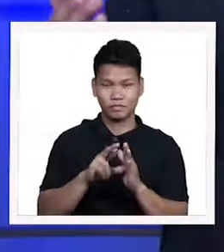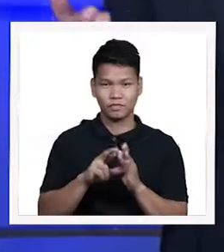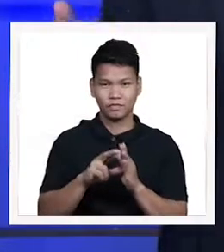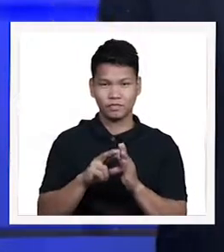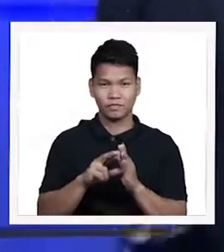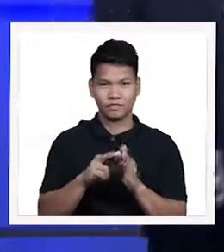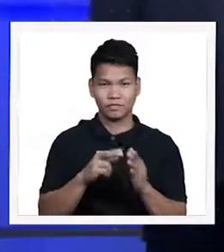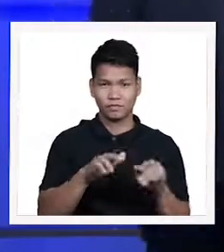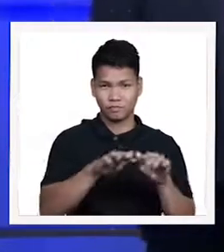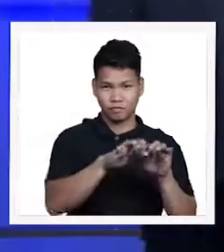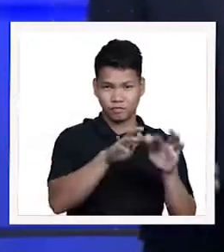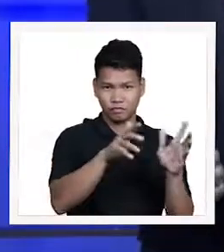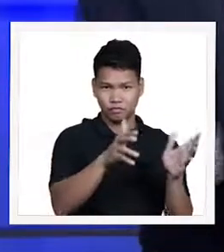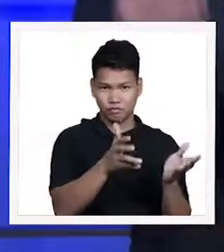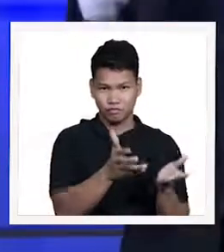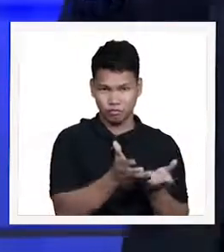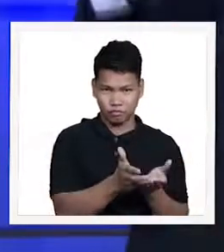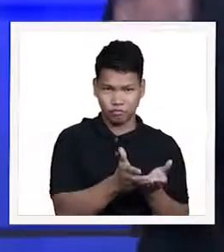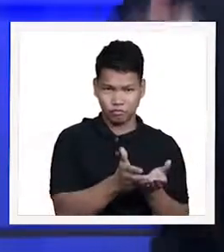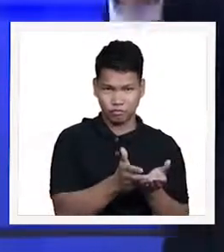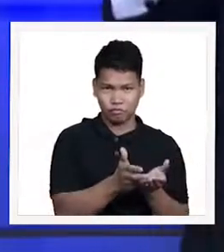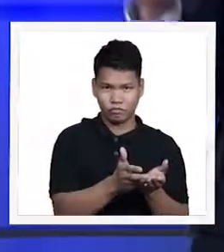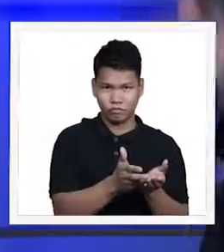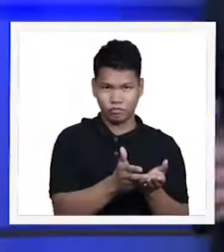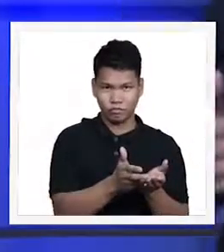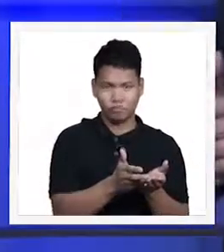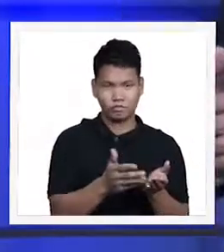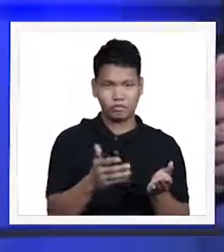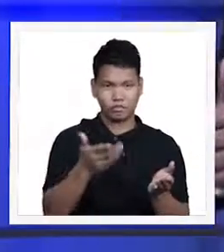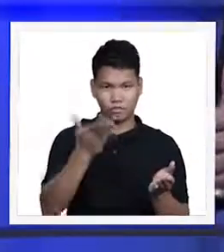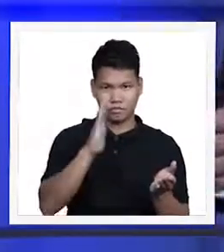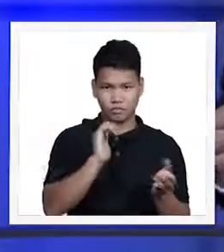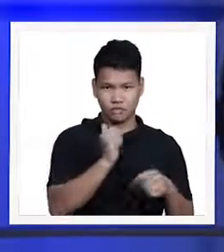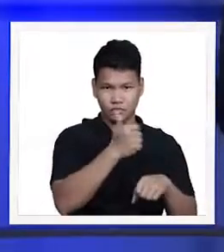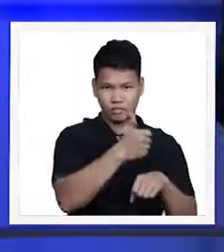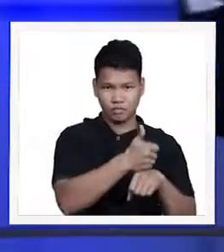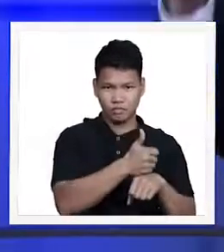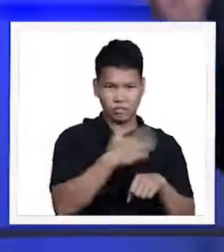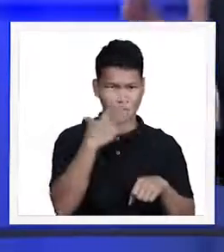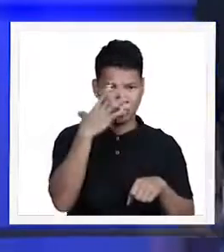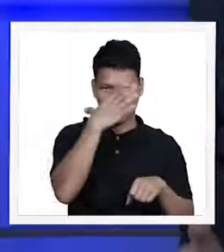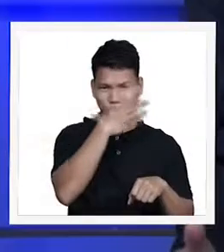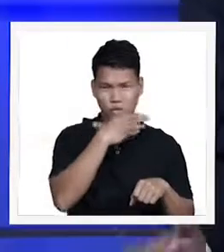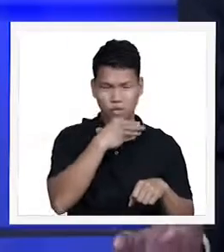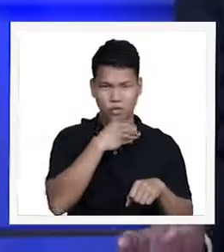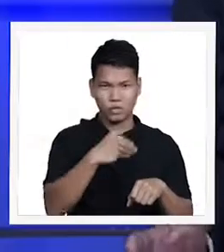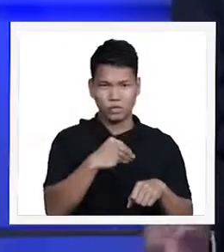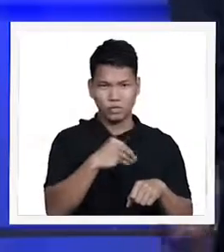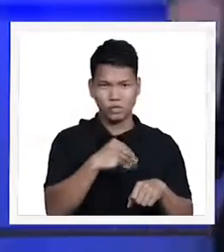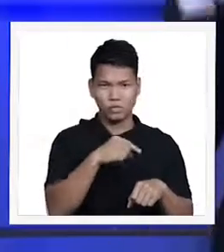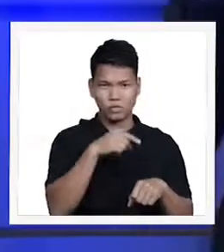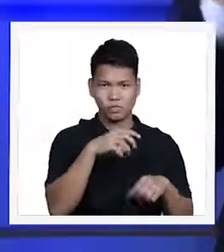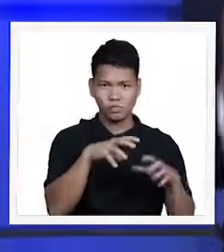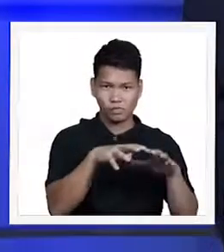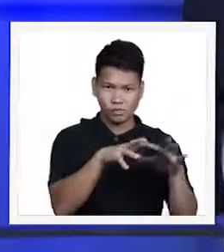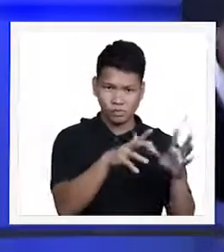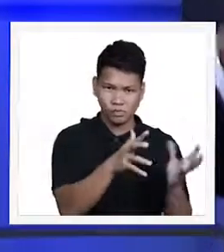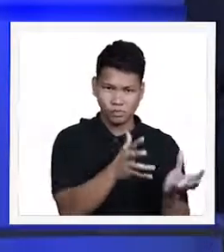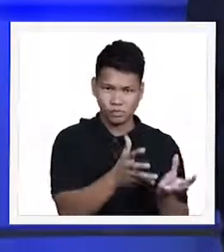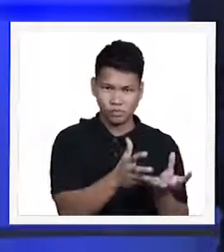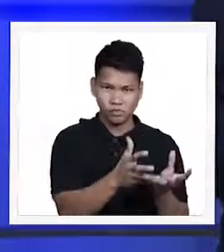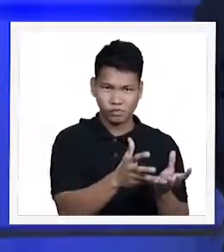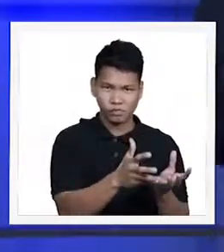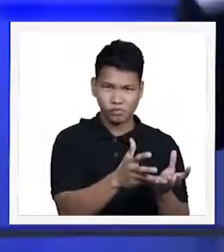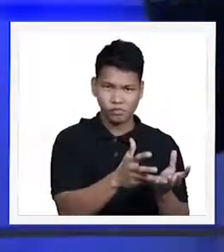What happened to this world after God created a beautiful world, sin